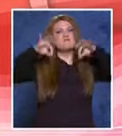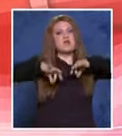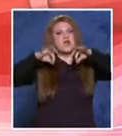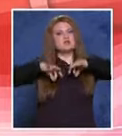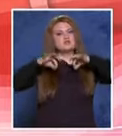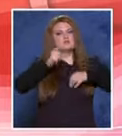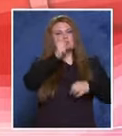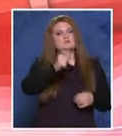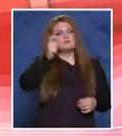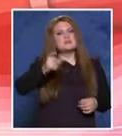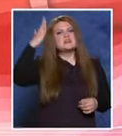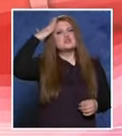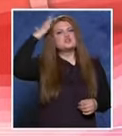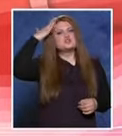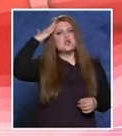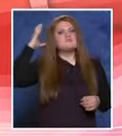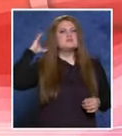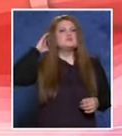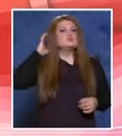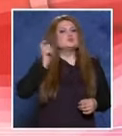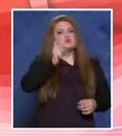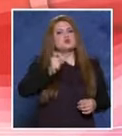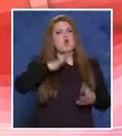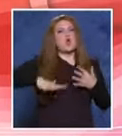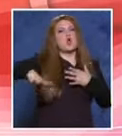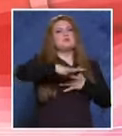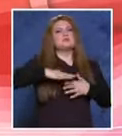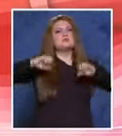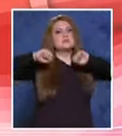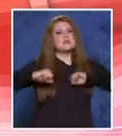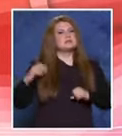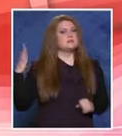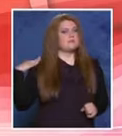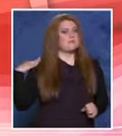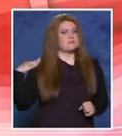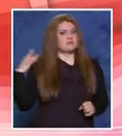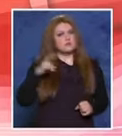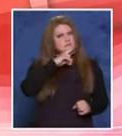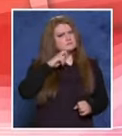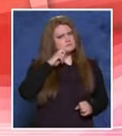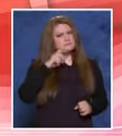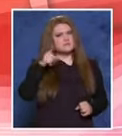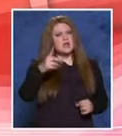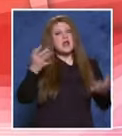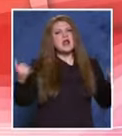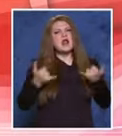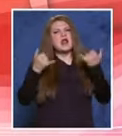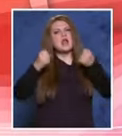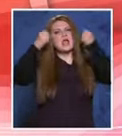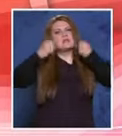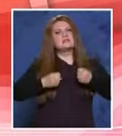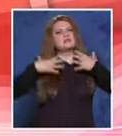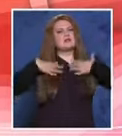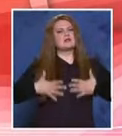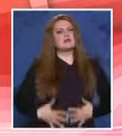надлъжностни лица, държавни служители към областна дирекция на полицията на МЕВЕРЕ са причинили лека телесна повреда на пострадалия Йордан